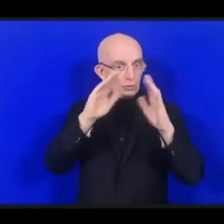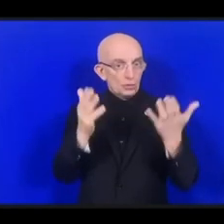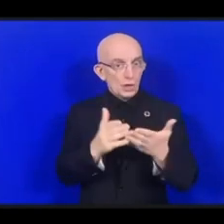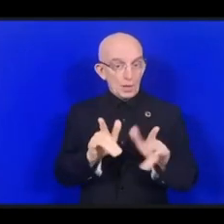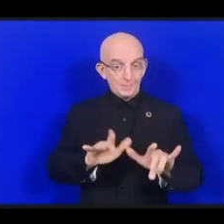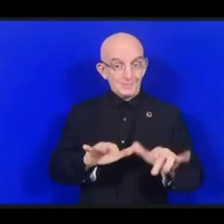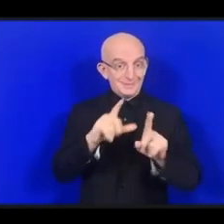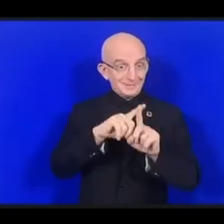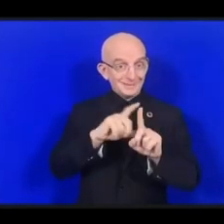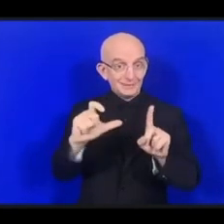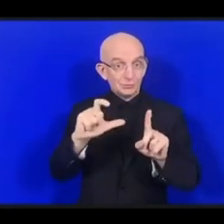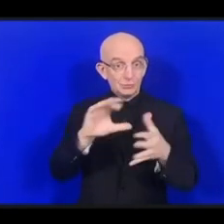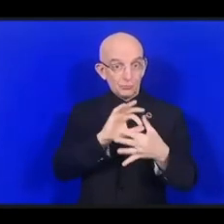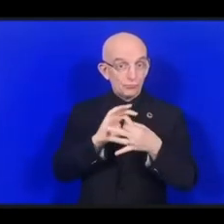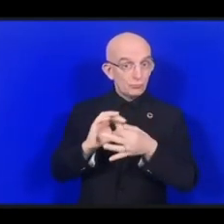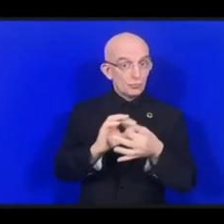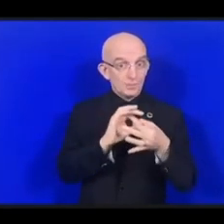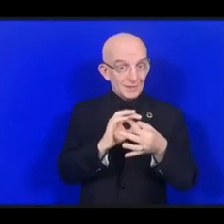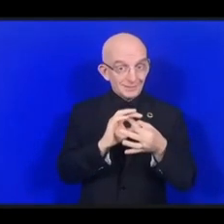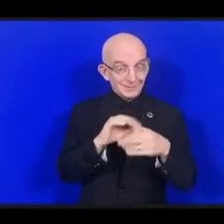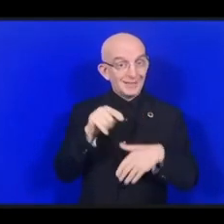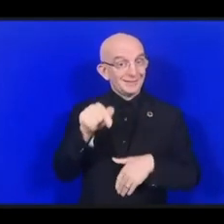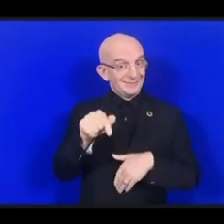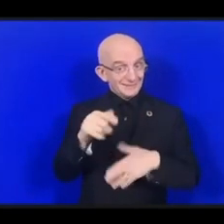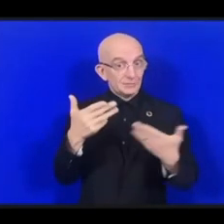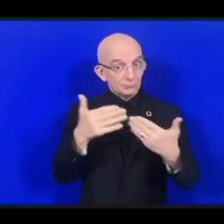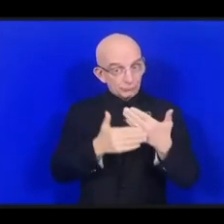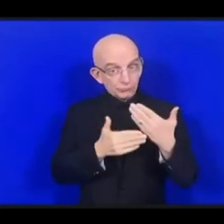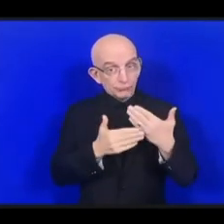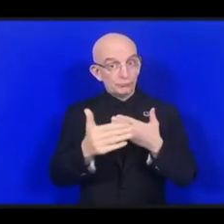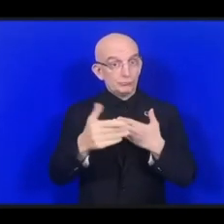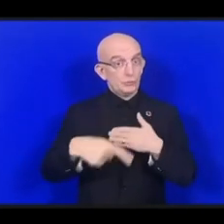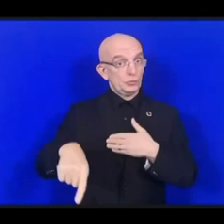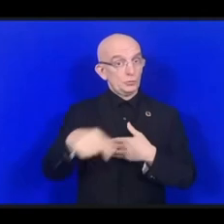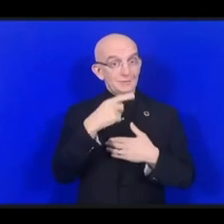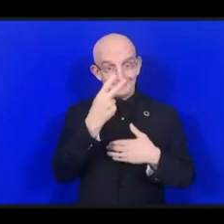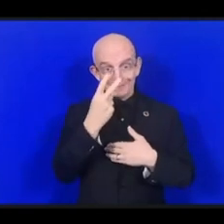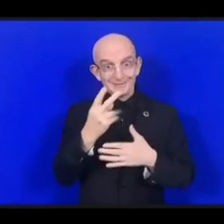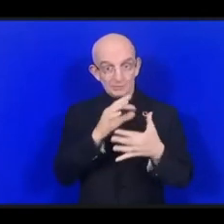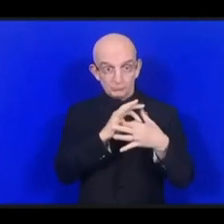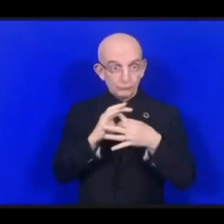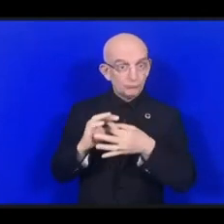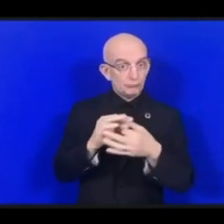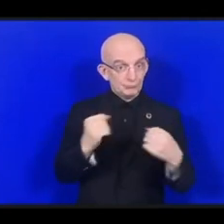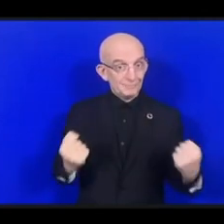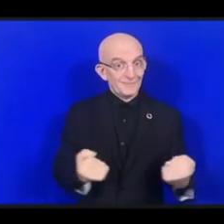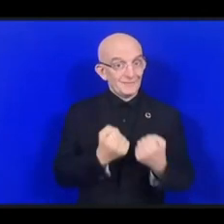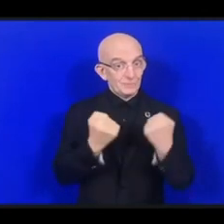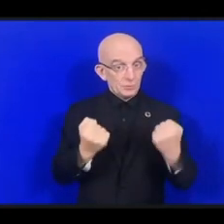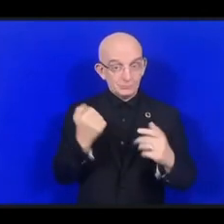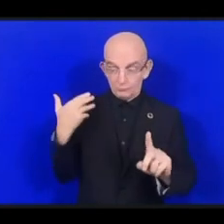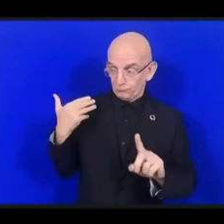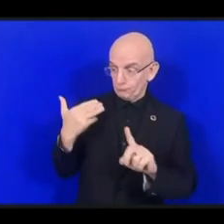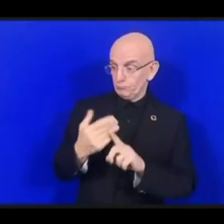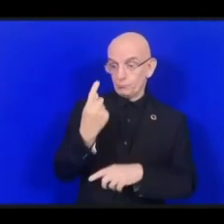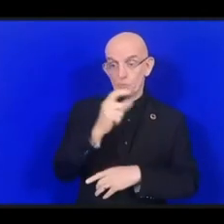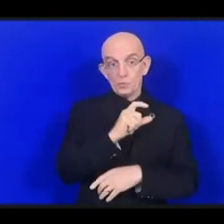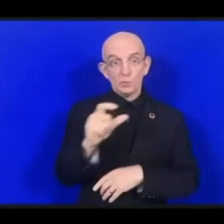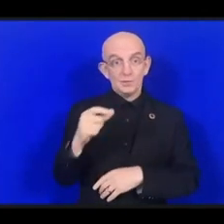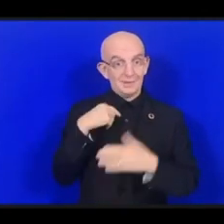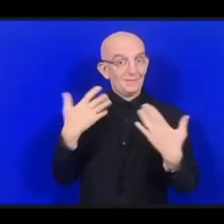Наши коллективные усилия здесь на протяжении этой недели являются свидетельством того, что